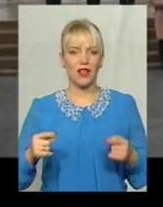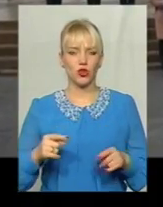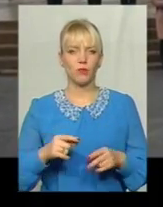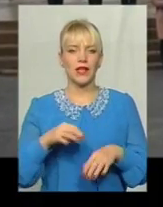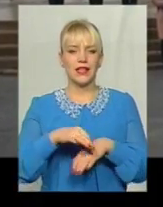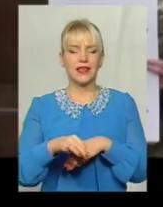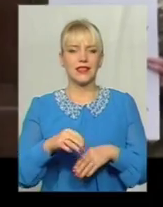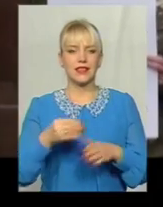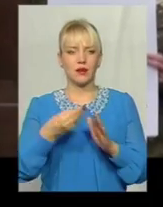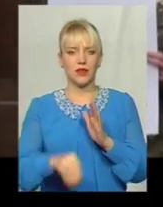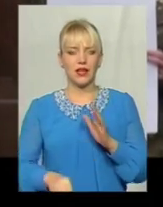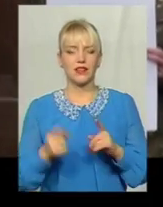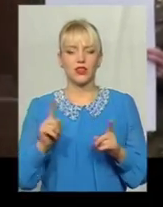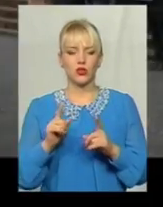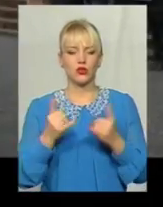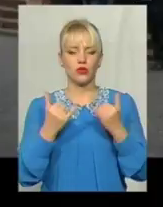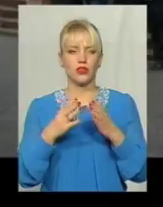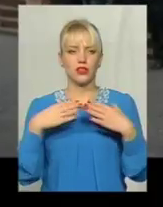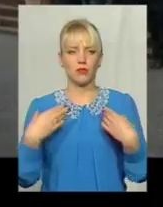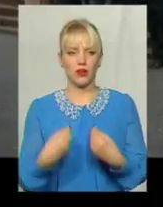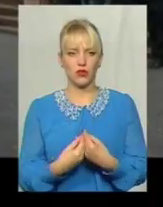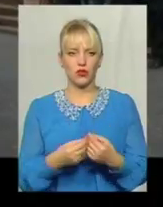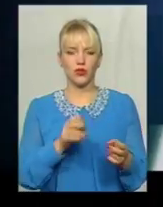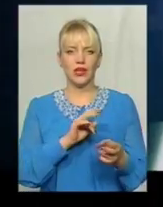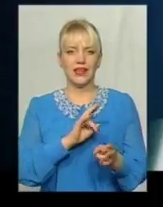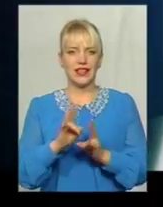що до сімейної таранії нині закон суворіший